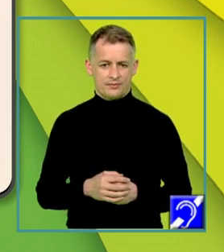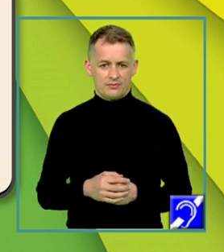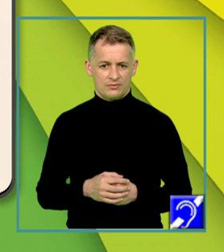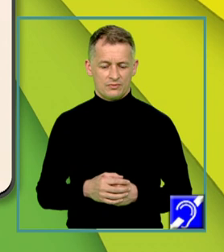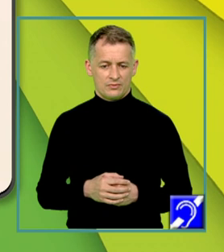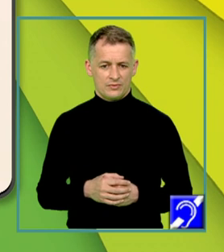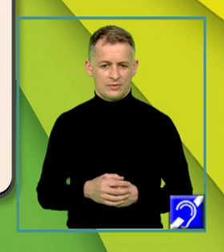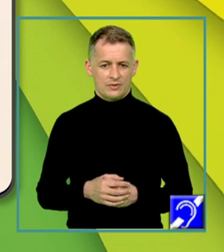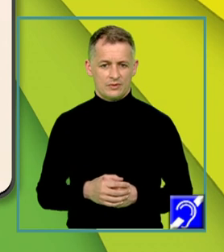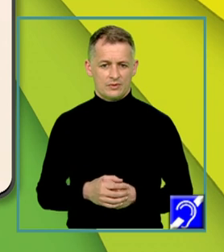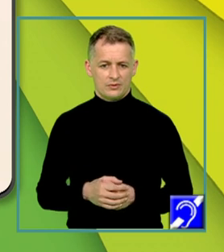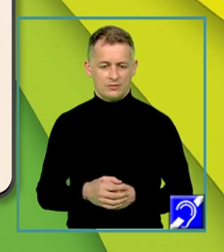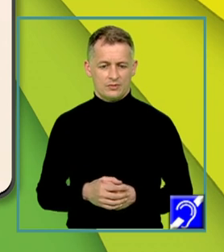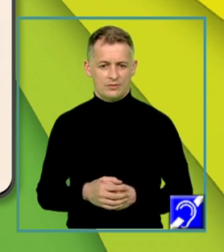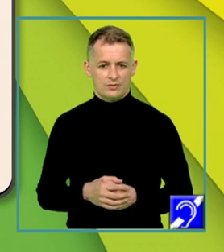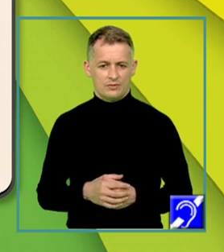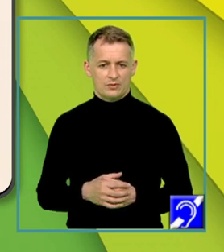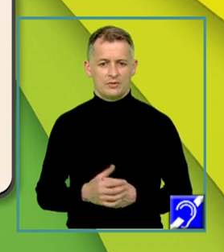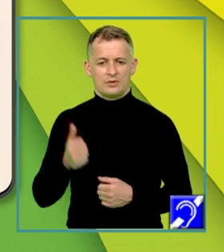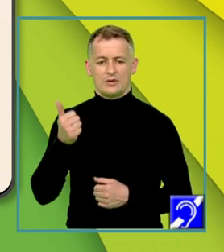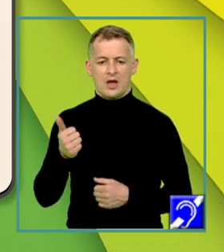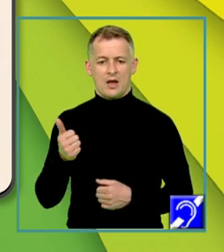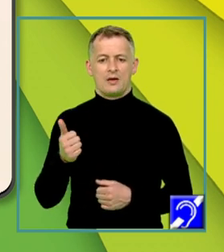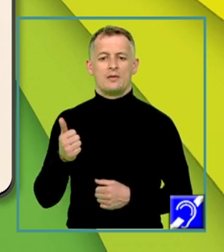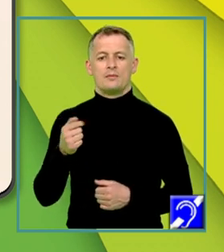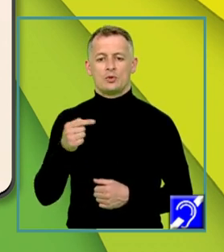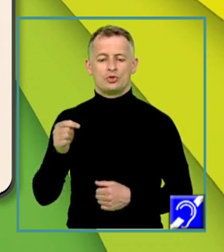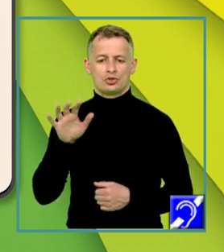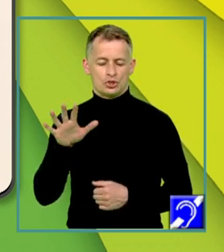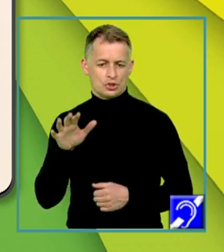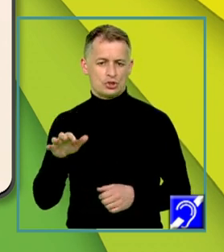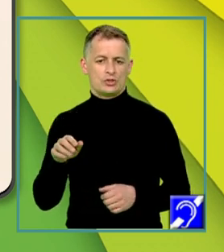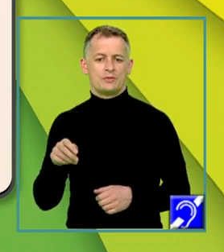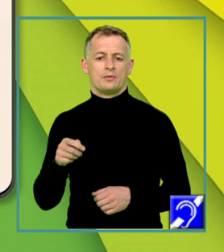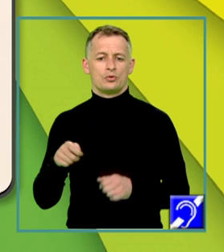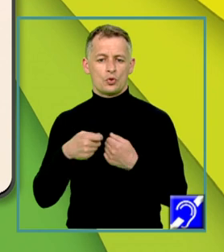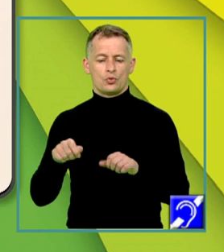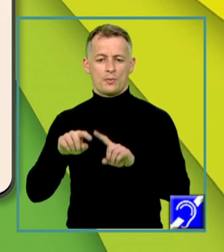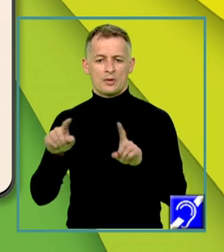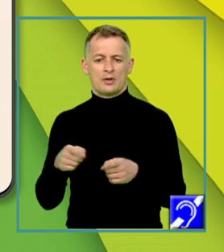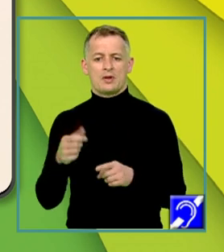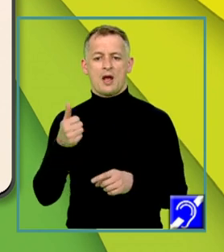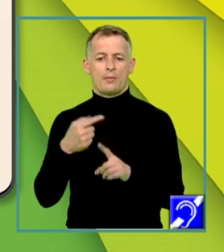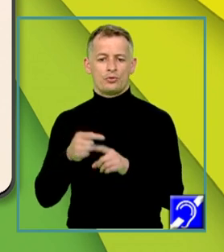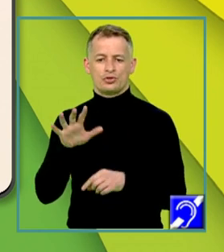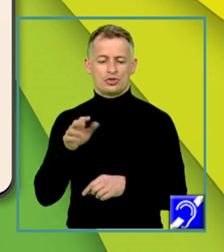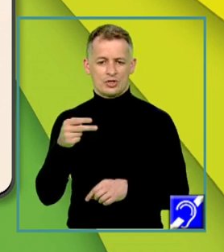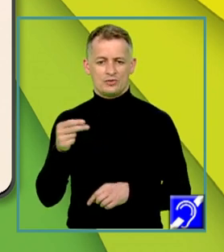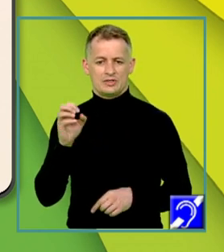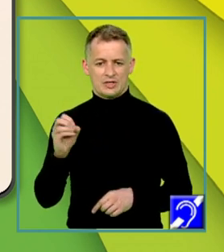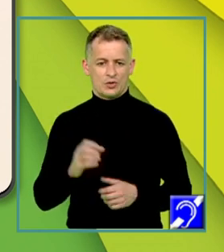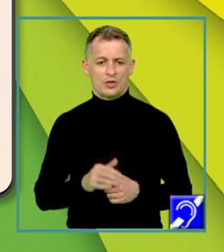ecuație ce este echivalentă cu A minus 5, totul pe lângă A plus 5 egal cu 0,